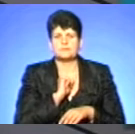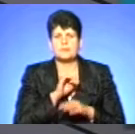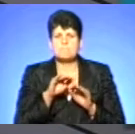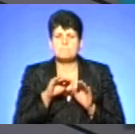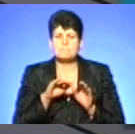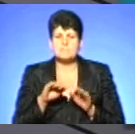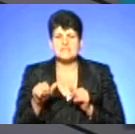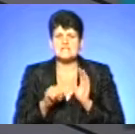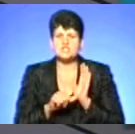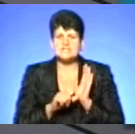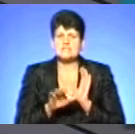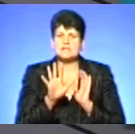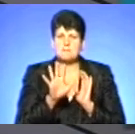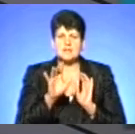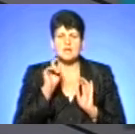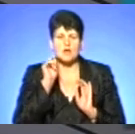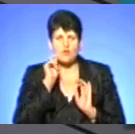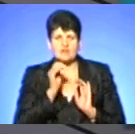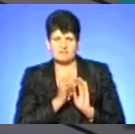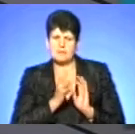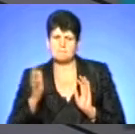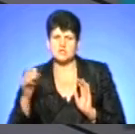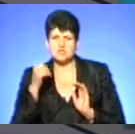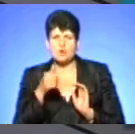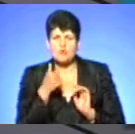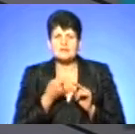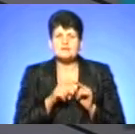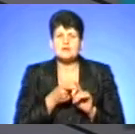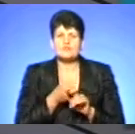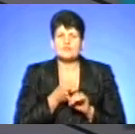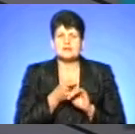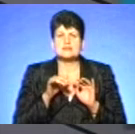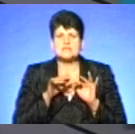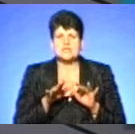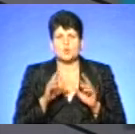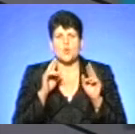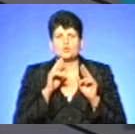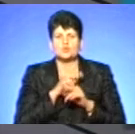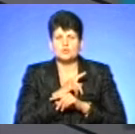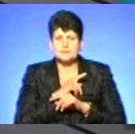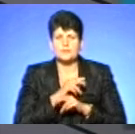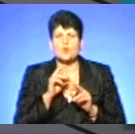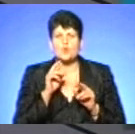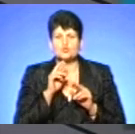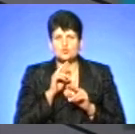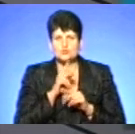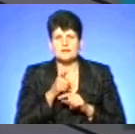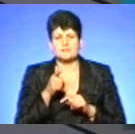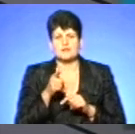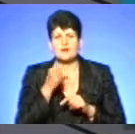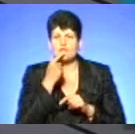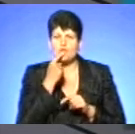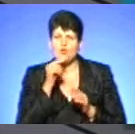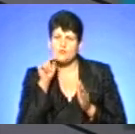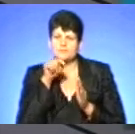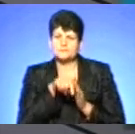геморологічної дії, вона впливає на кровоносну систему. Вона спочатку попадає в лімфу, потім попадає з